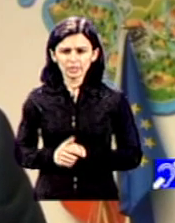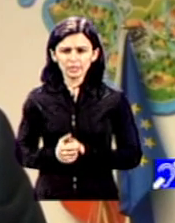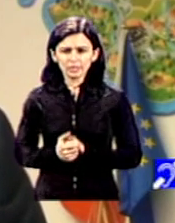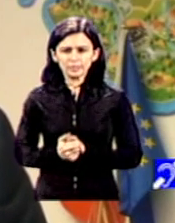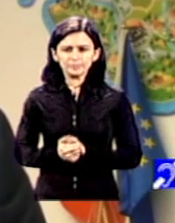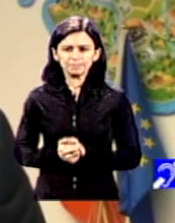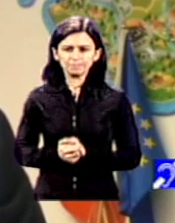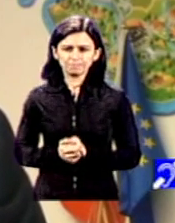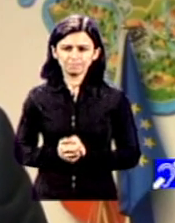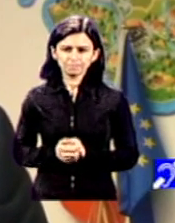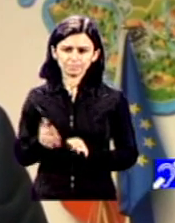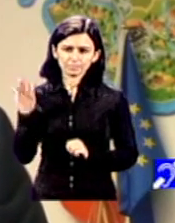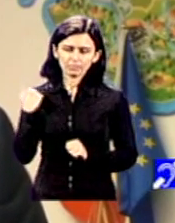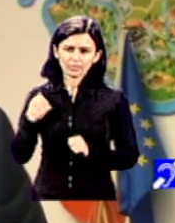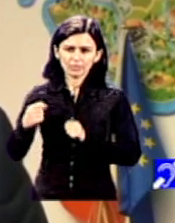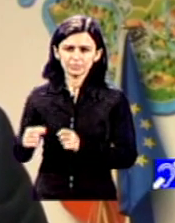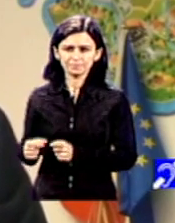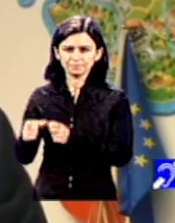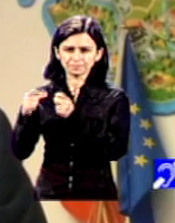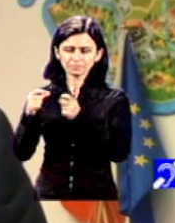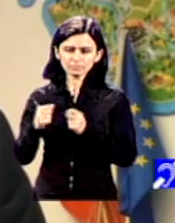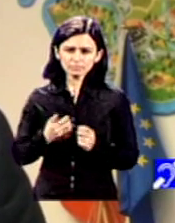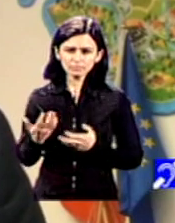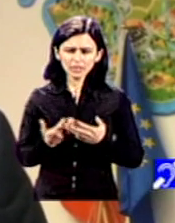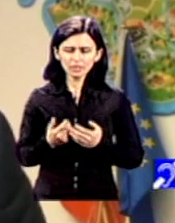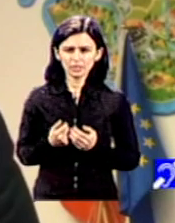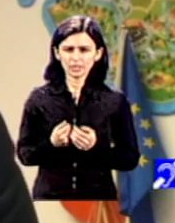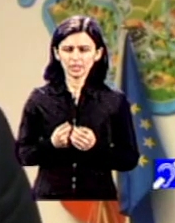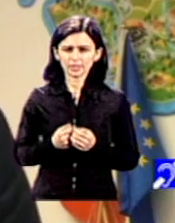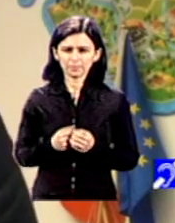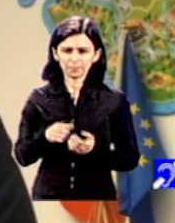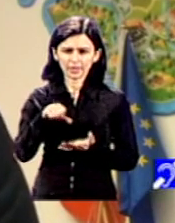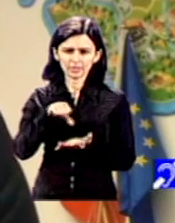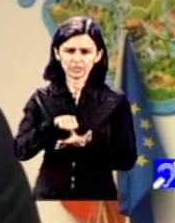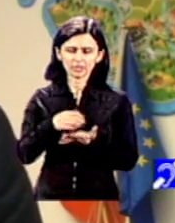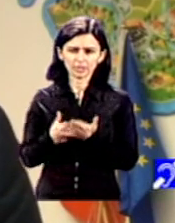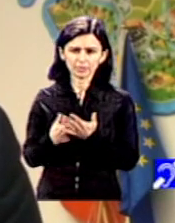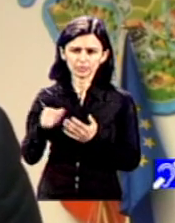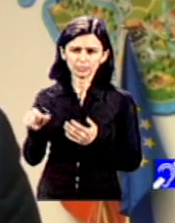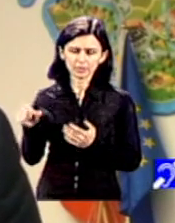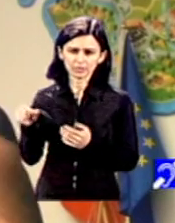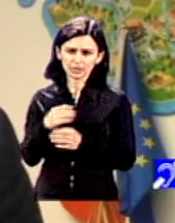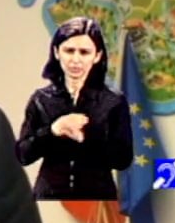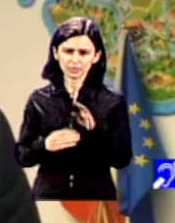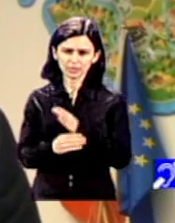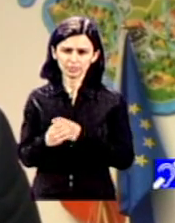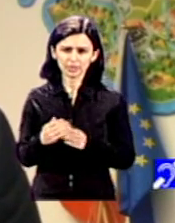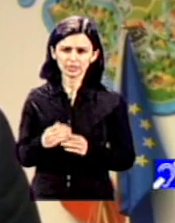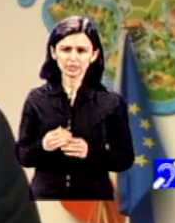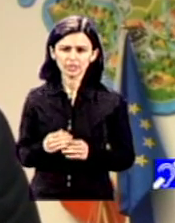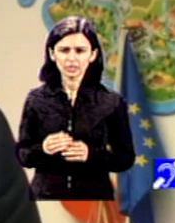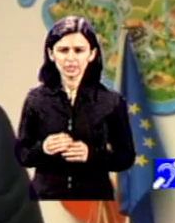zona de instituții care centre pentru persoanele cu dizabilități și zona aceasta de cadru